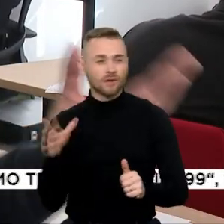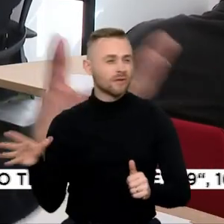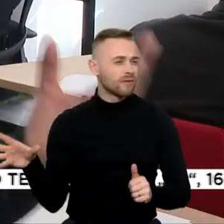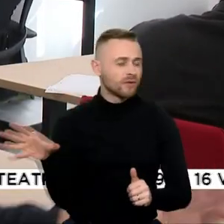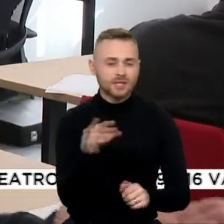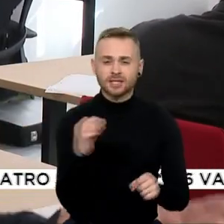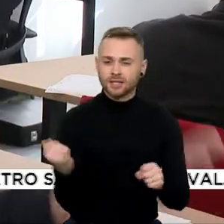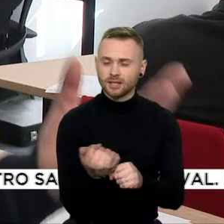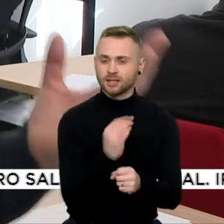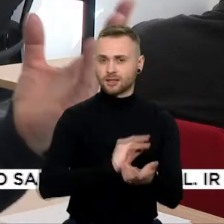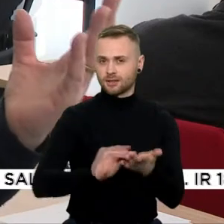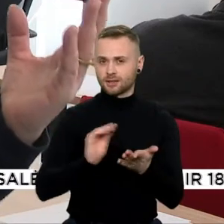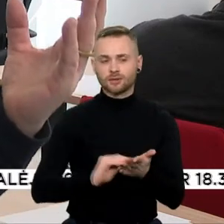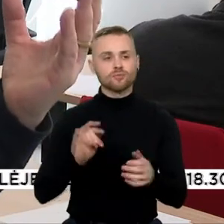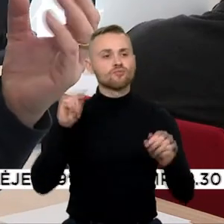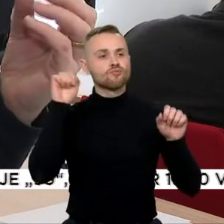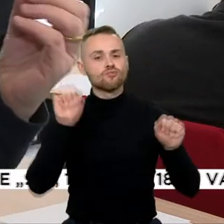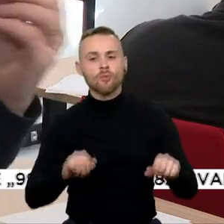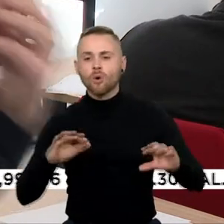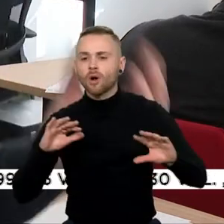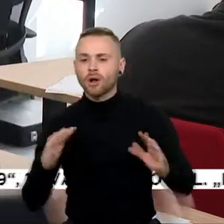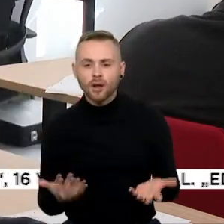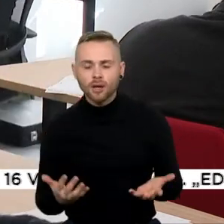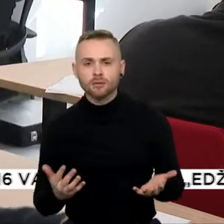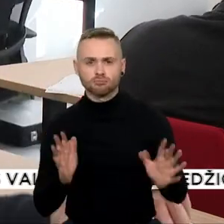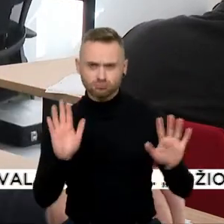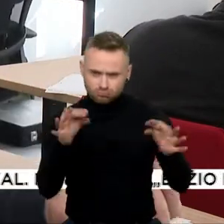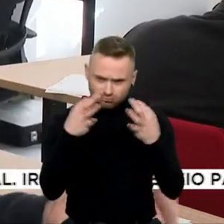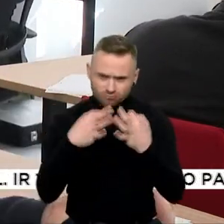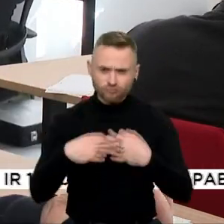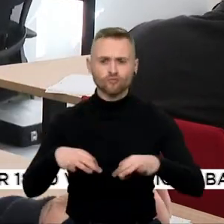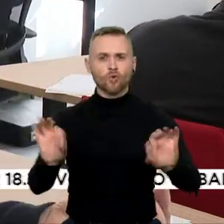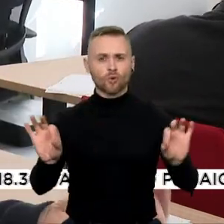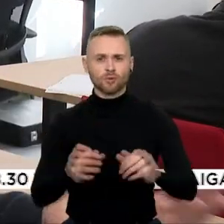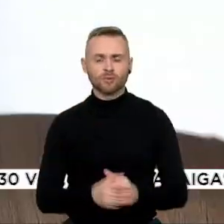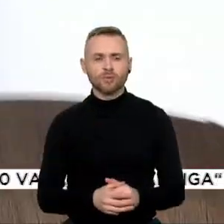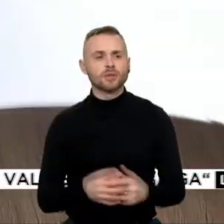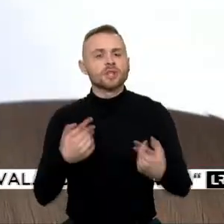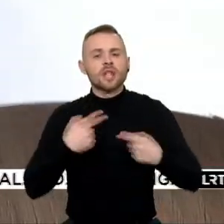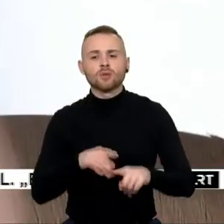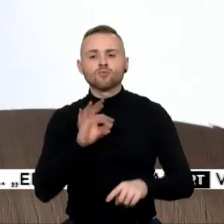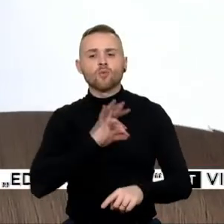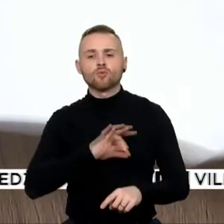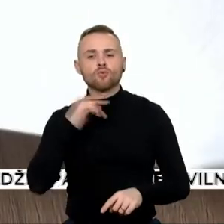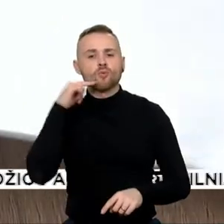Taip, kaip jie gali, kaip jie tokiam priemonėm, kaip jie gali naudotis.